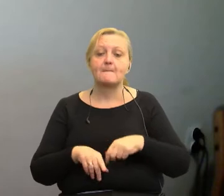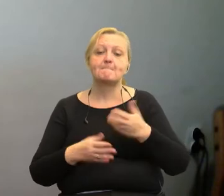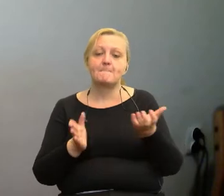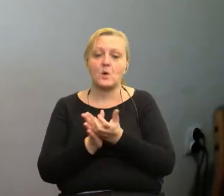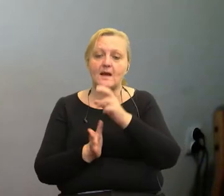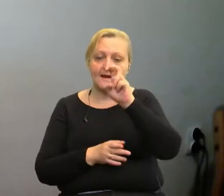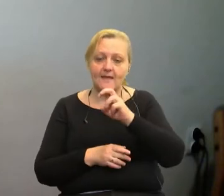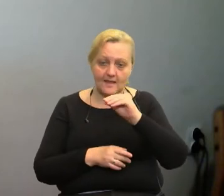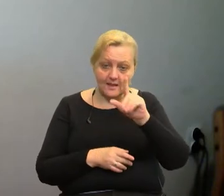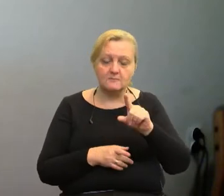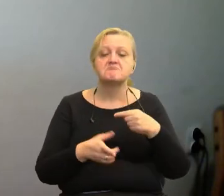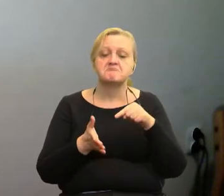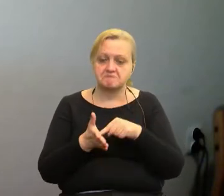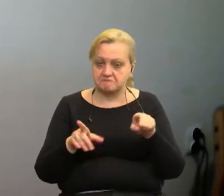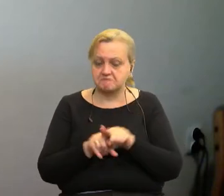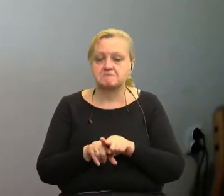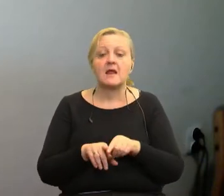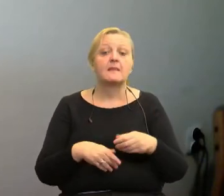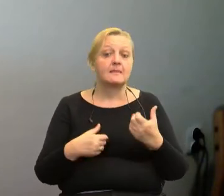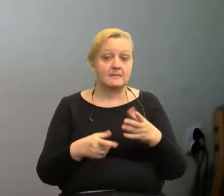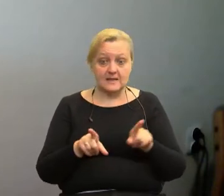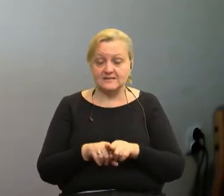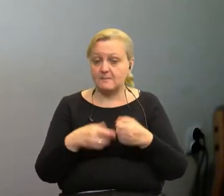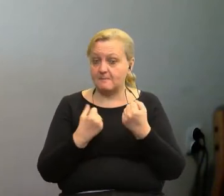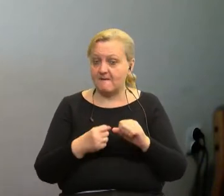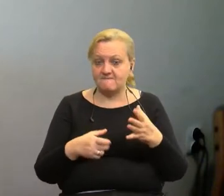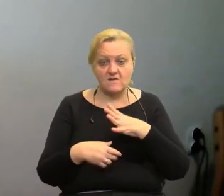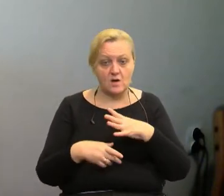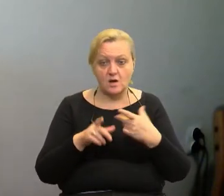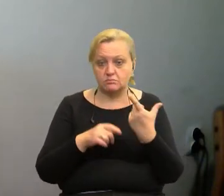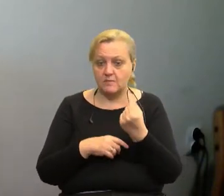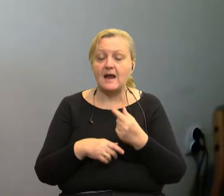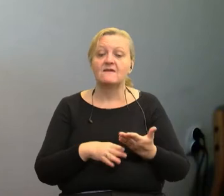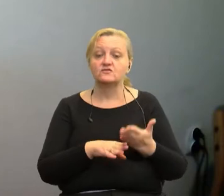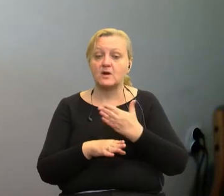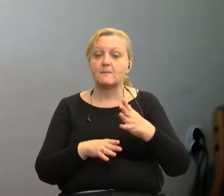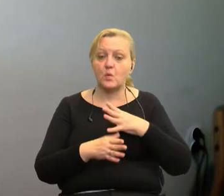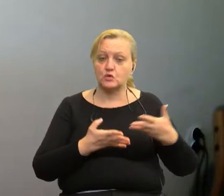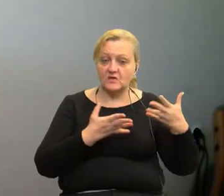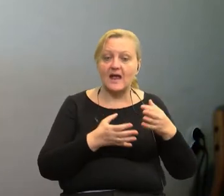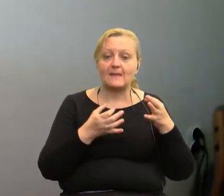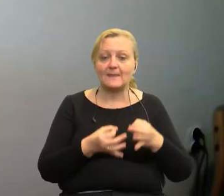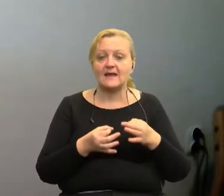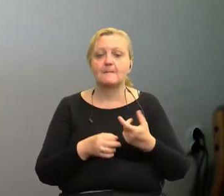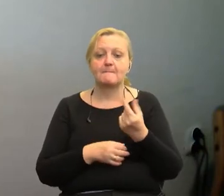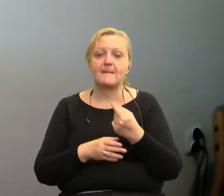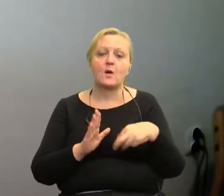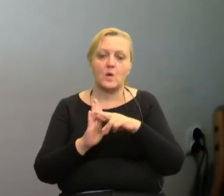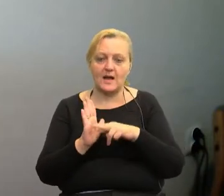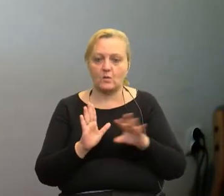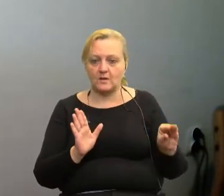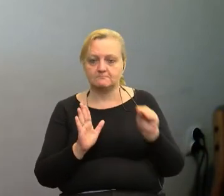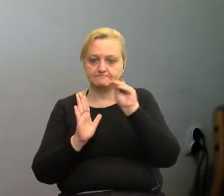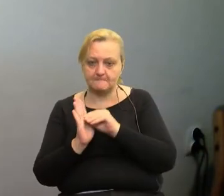No i naszym bardzo wartościowym partnerem, który wcześniej był partnerem stowarzyszonym, obecnie jest partnerem regularnym.